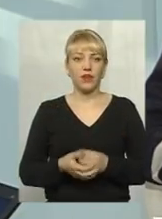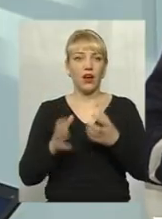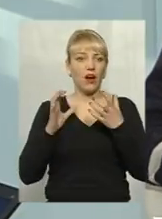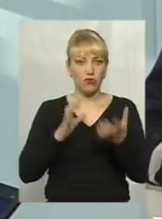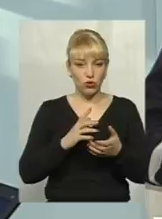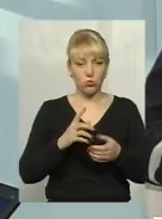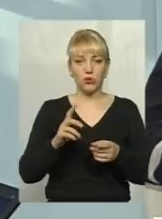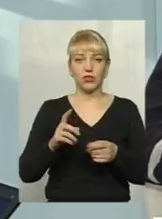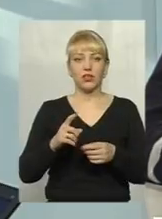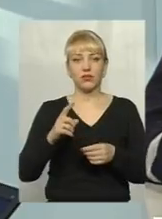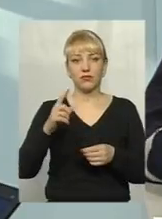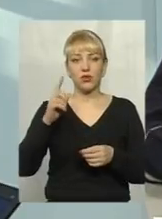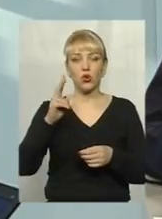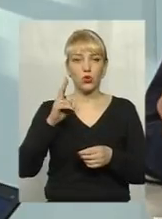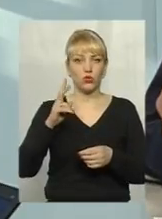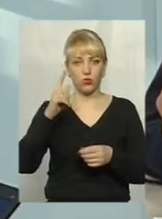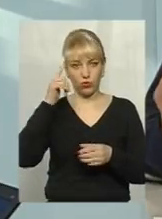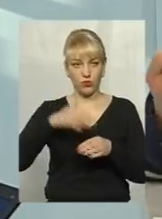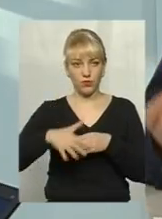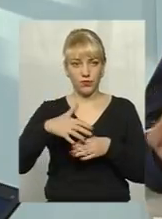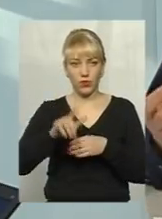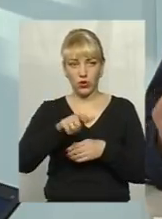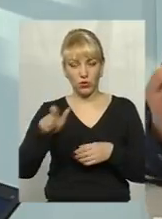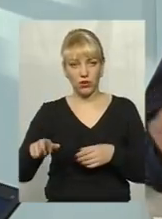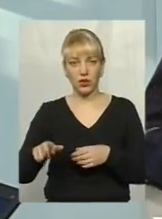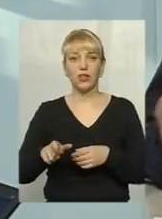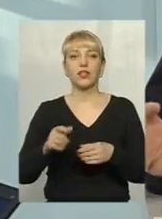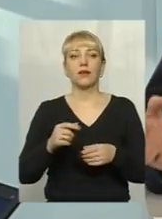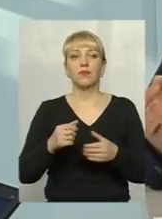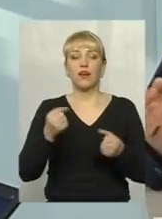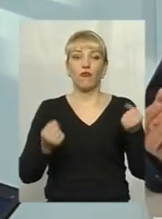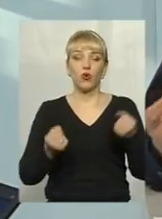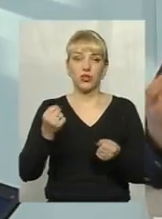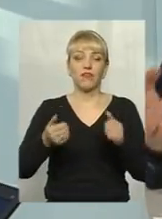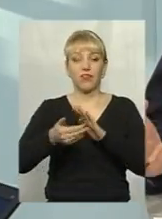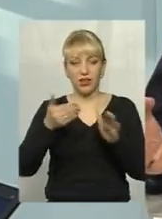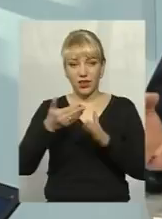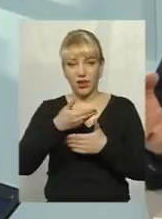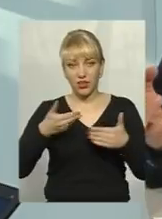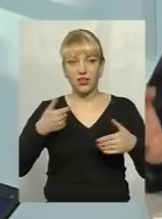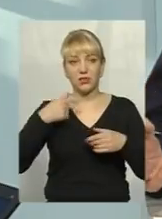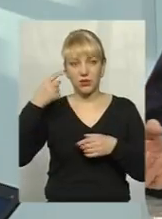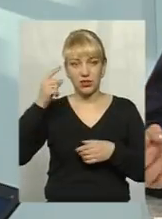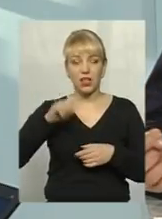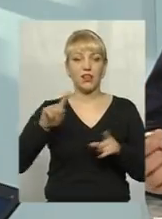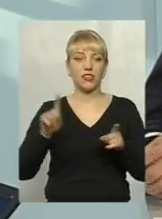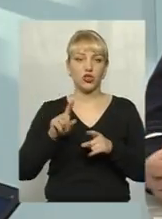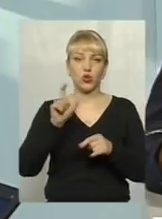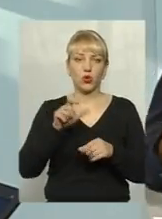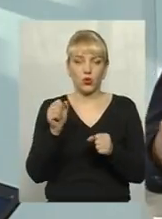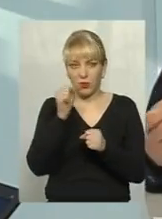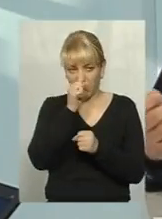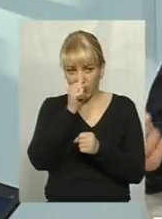свідомі громадяни, звичайно, водії викликали нас. Ми знаємо, що люди мерзнуть.